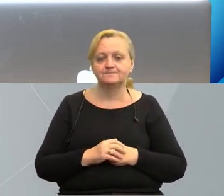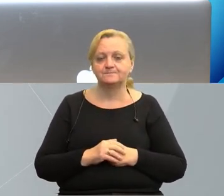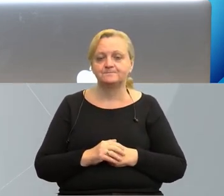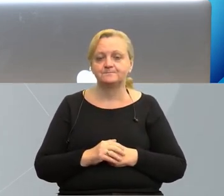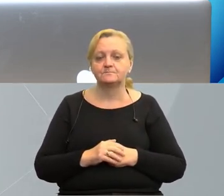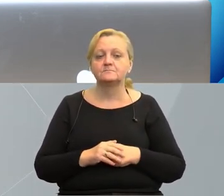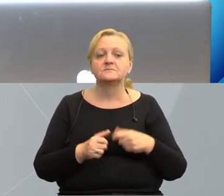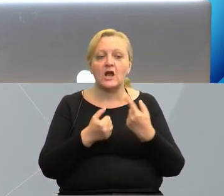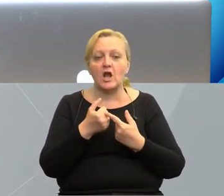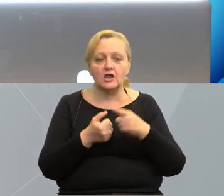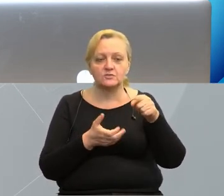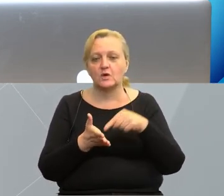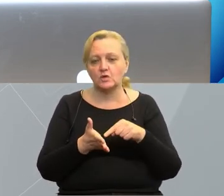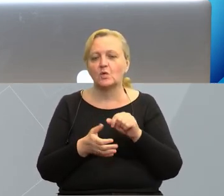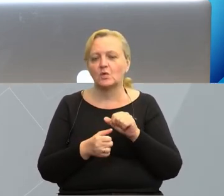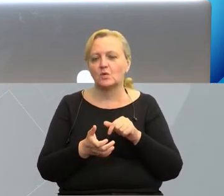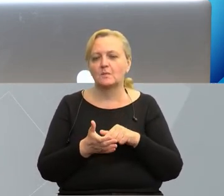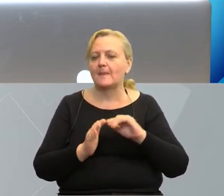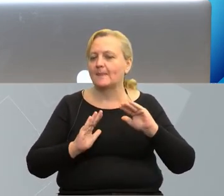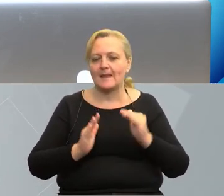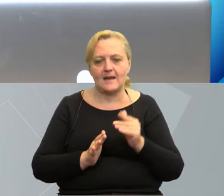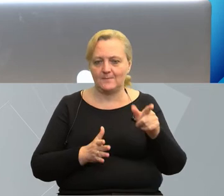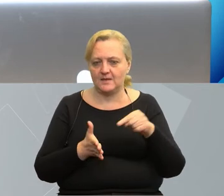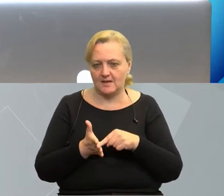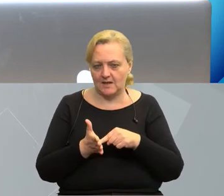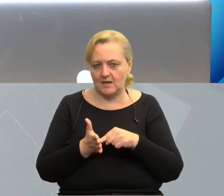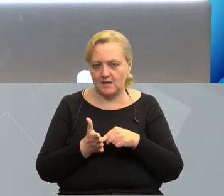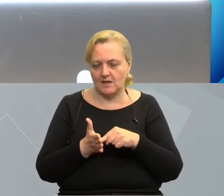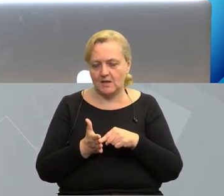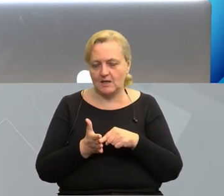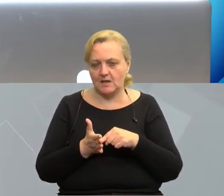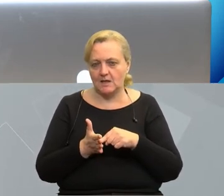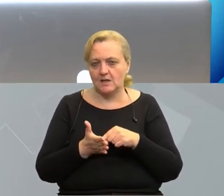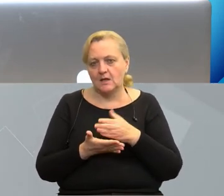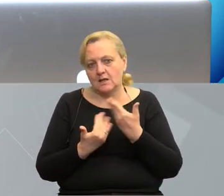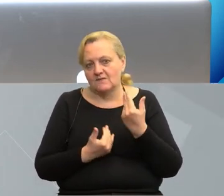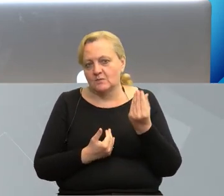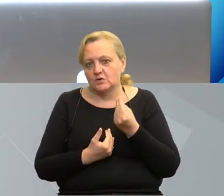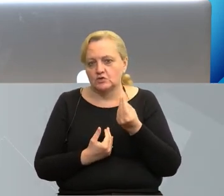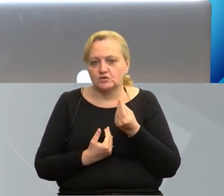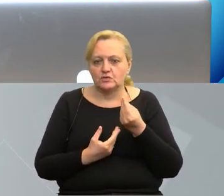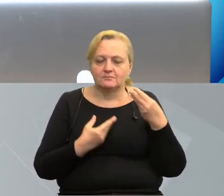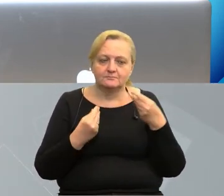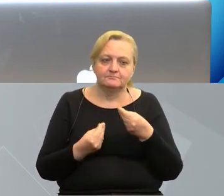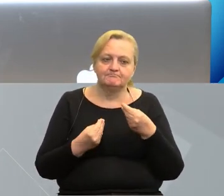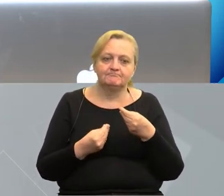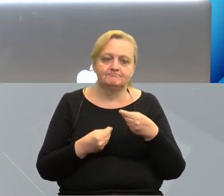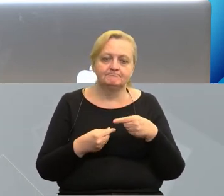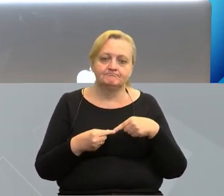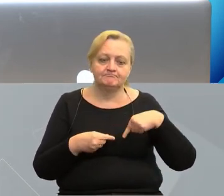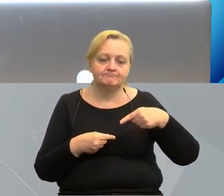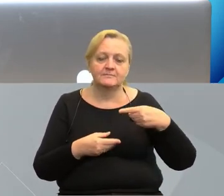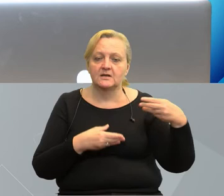Podana kwota też jest tą kwotą minimalną. Nie wiem jeszcze jakie środki zostaną